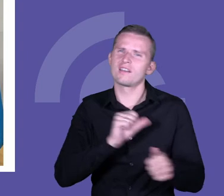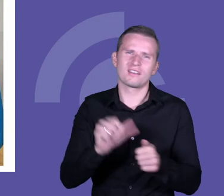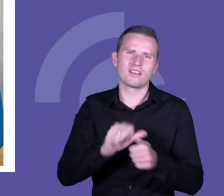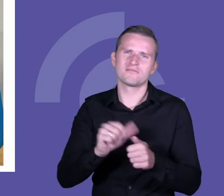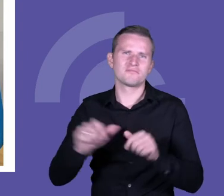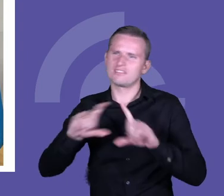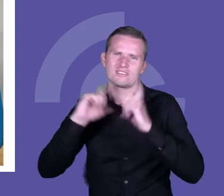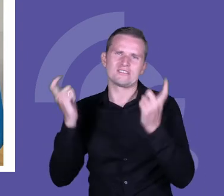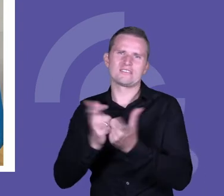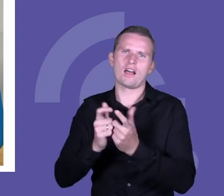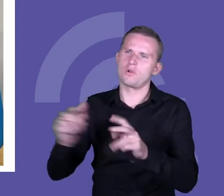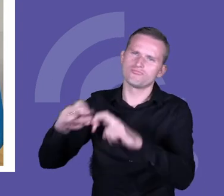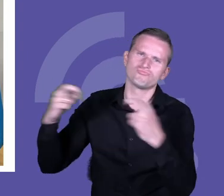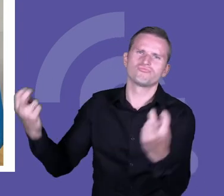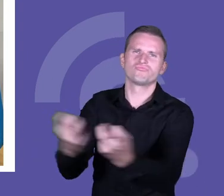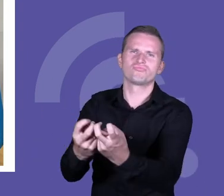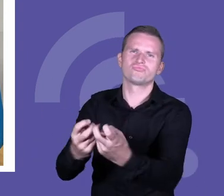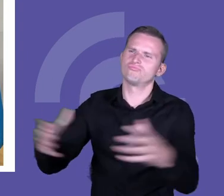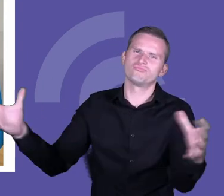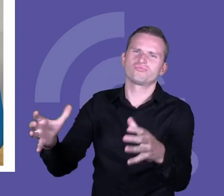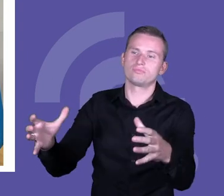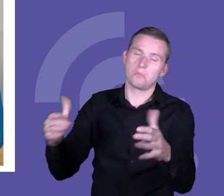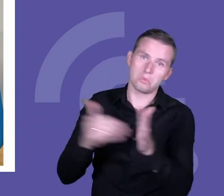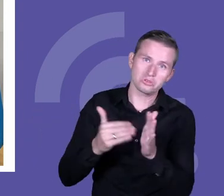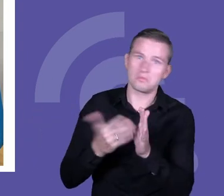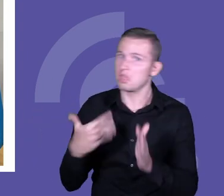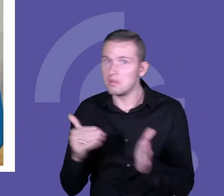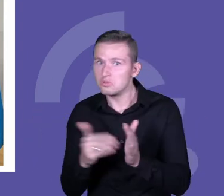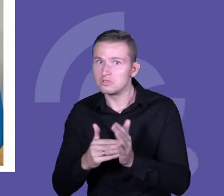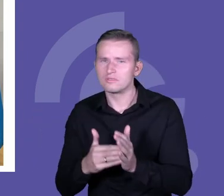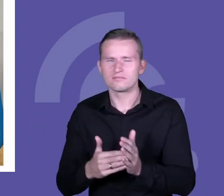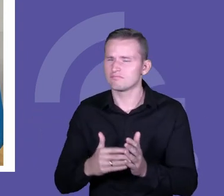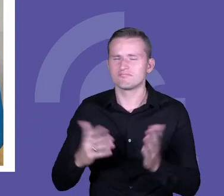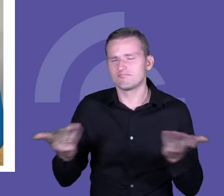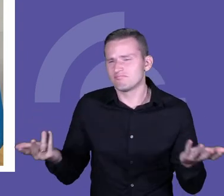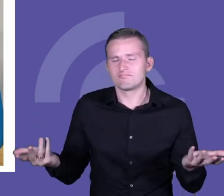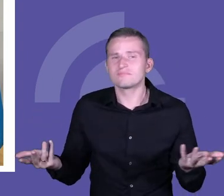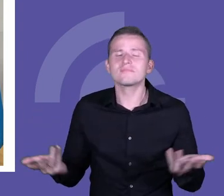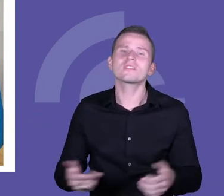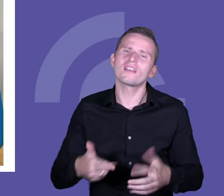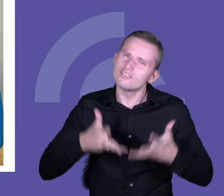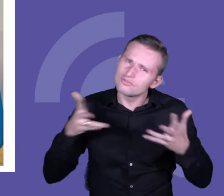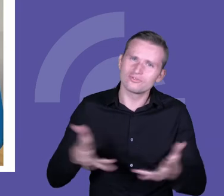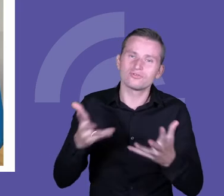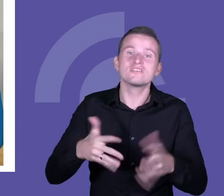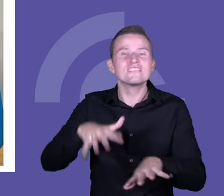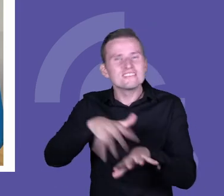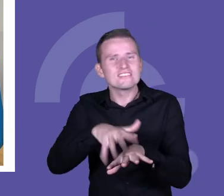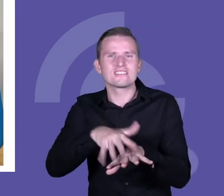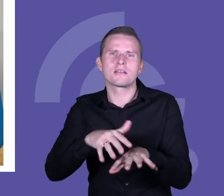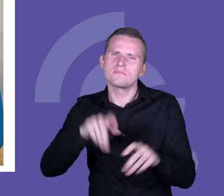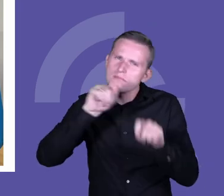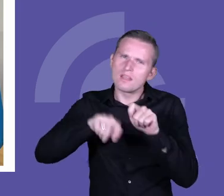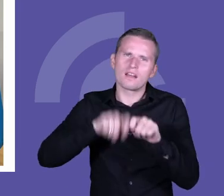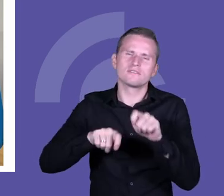nie pytamy, czy to jest potrzebne, czy nie jest potrzebne. Zachęcam do tego, żeby spojrzeć też na ten system nieco inaczej, żeby włączyć